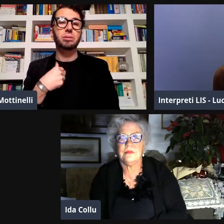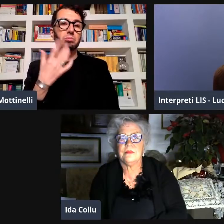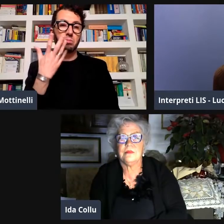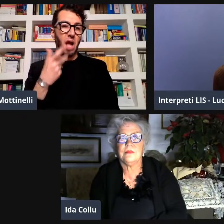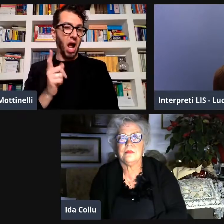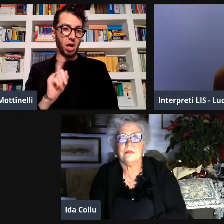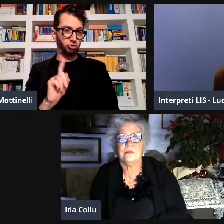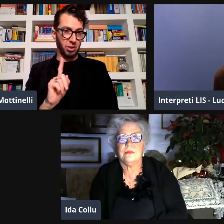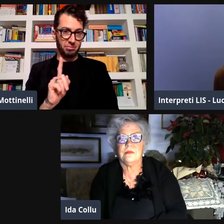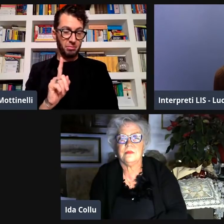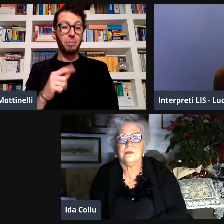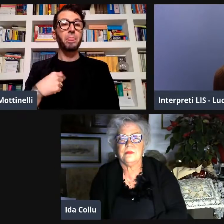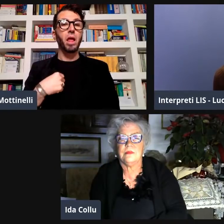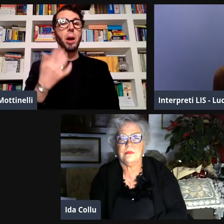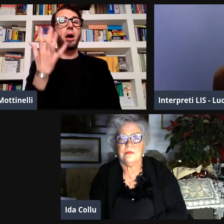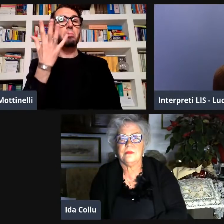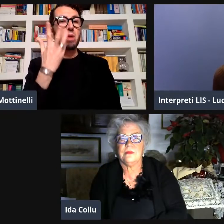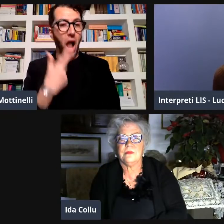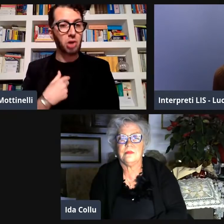alacremente per i sordi.